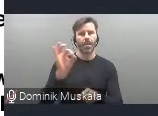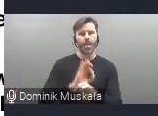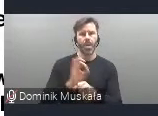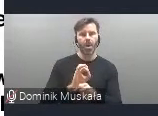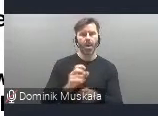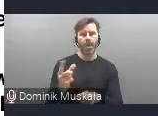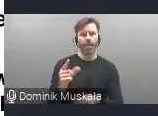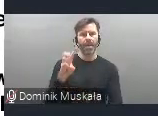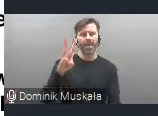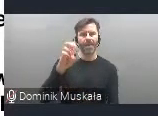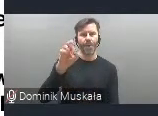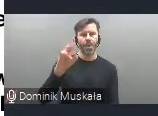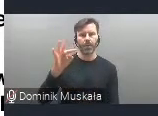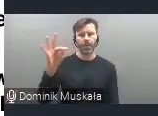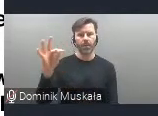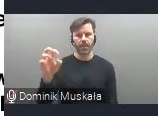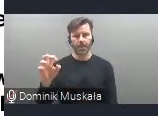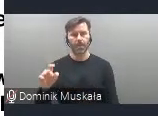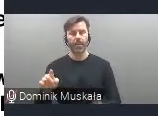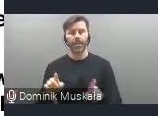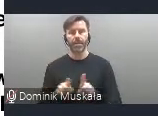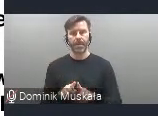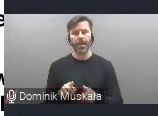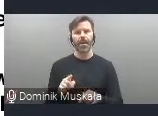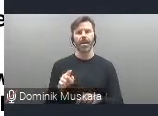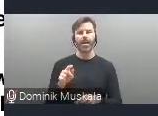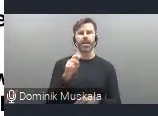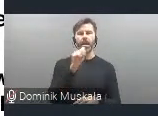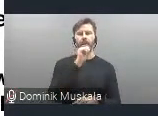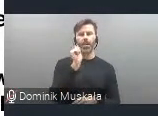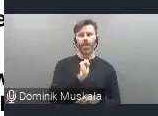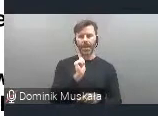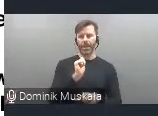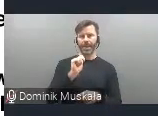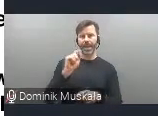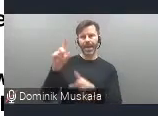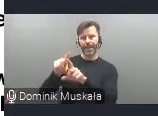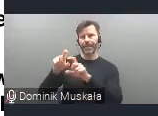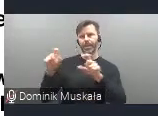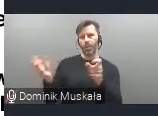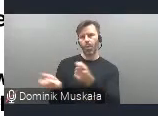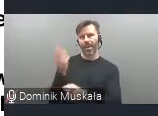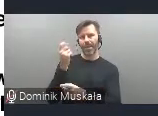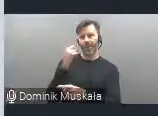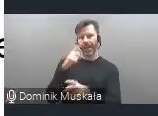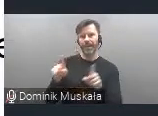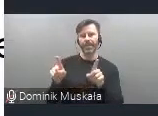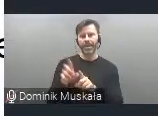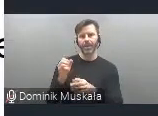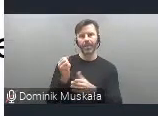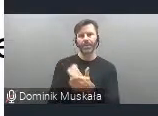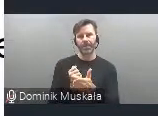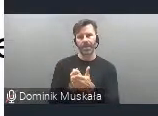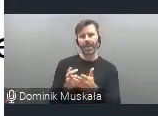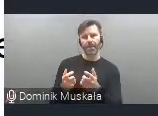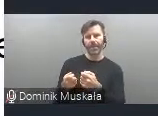start-upów przez Europejski Instytut Innowacji i Dziedzinie Rozwiązań Cyfrowych, bo ten program